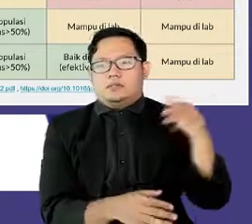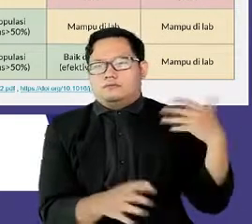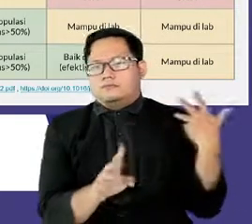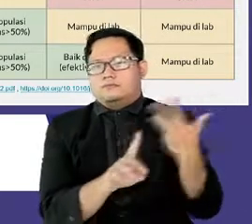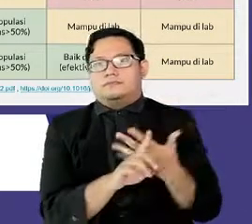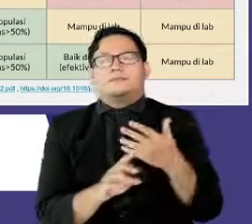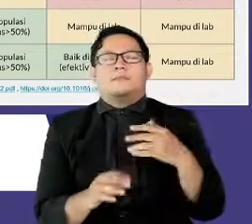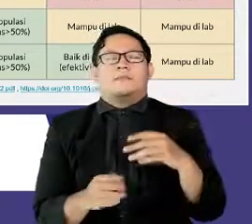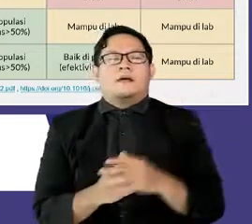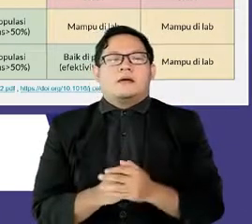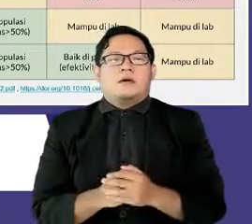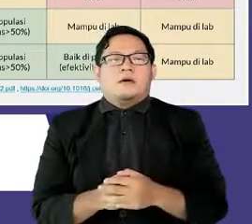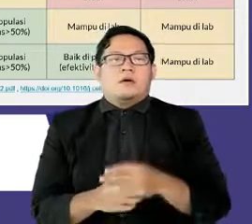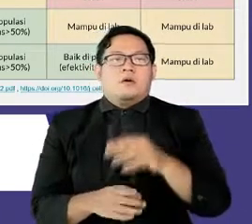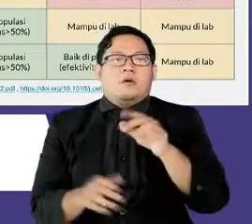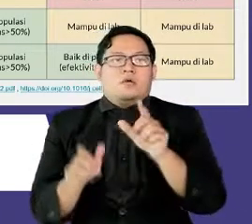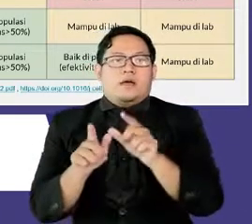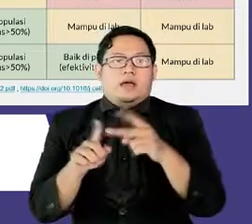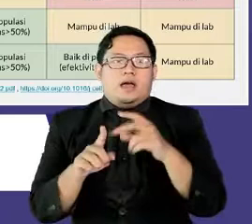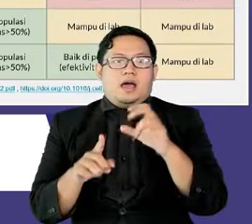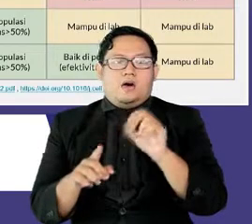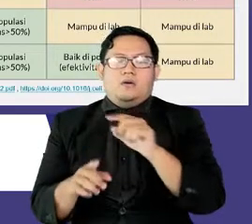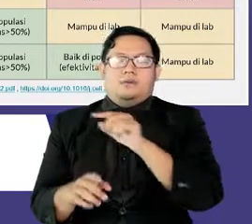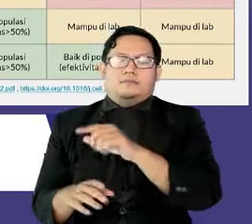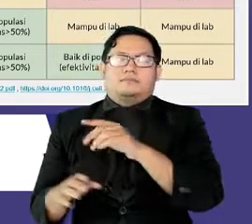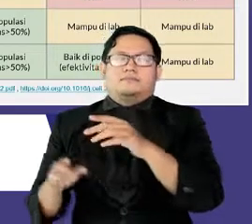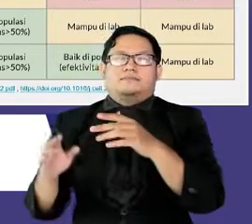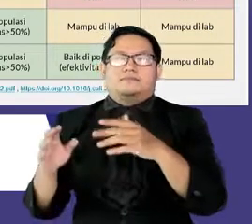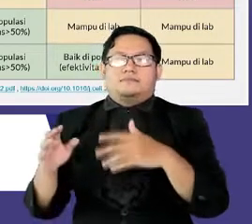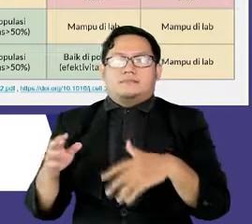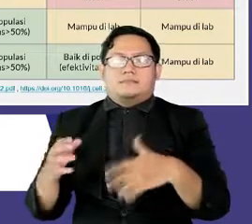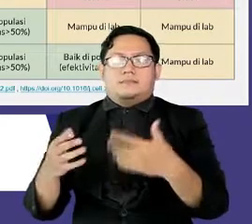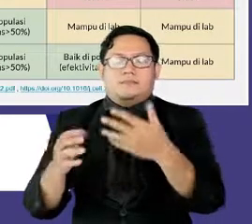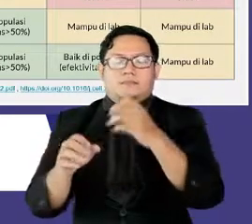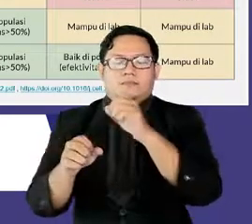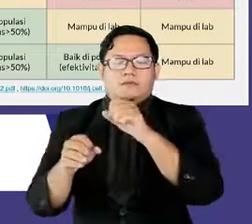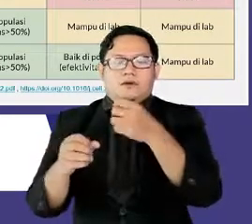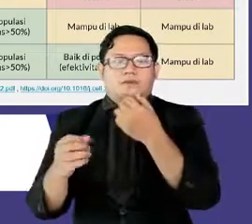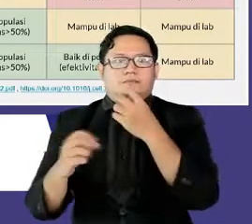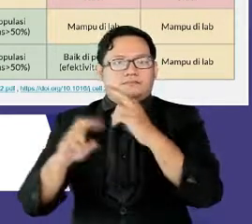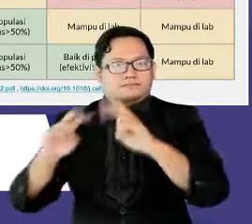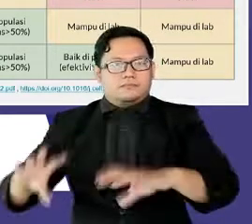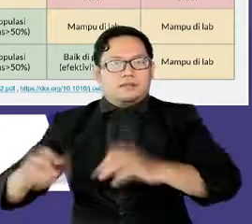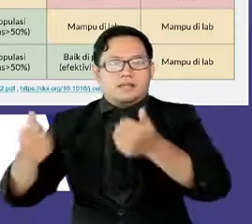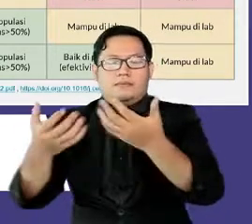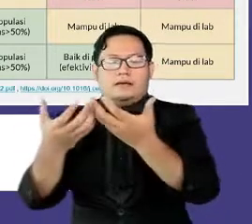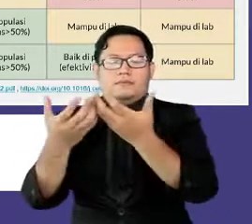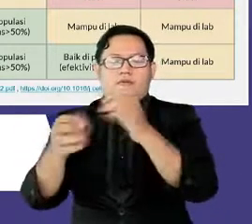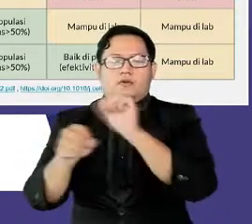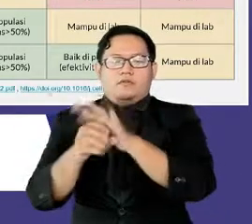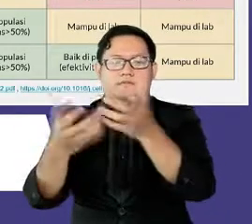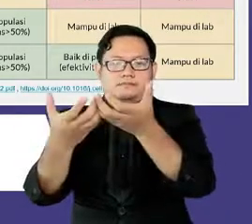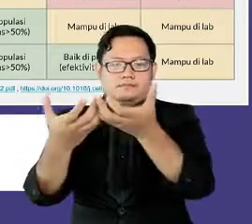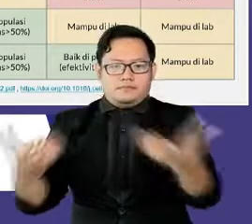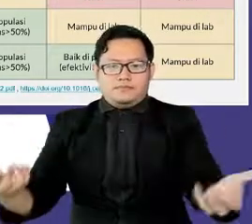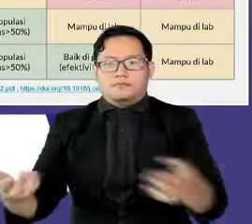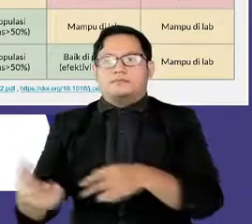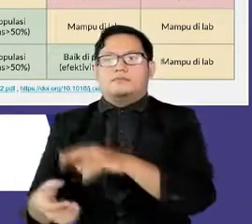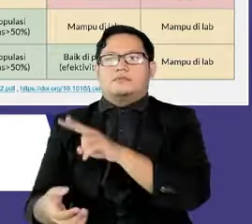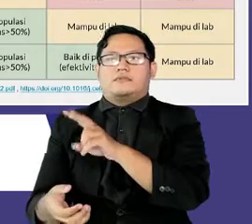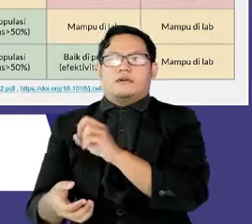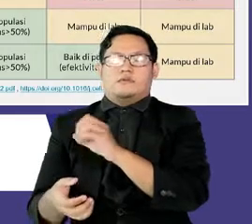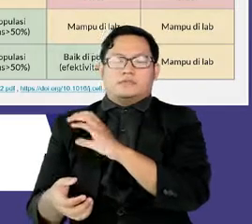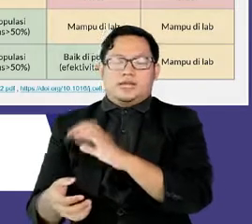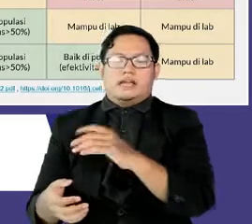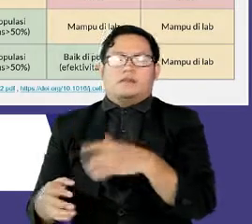WHO sendiri telah membagi hasil mutasi COVID-19 menjadi dua, yaitu varian of concern atau VOC, atau